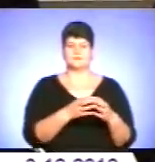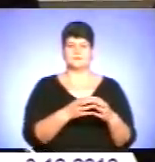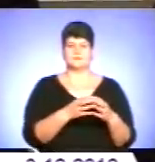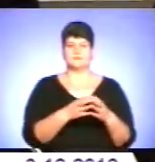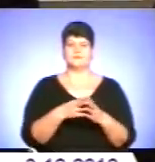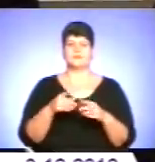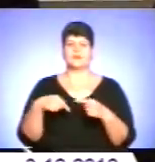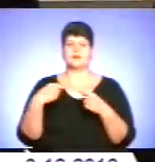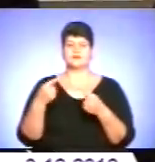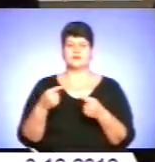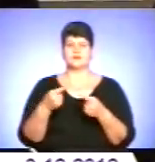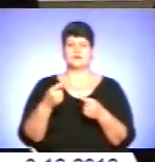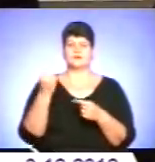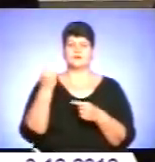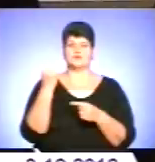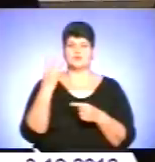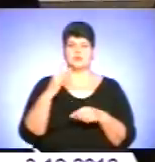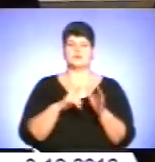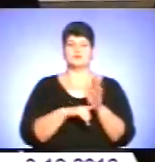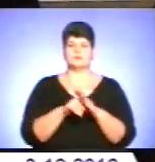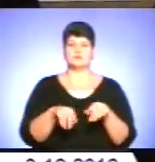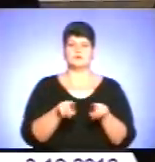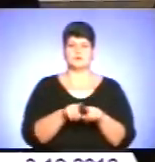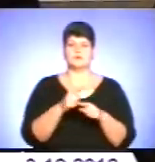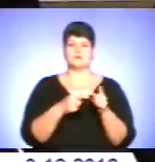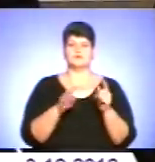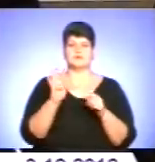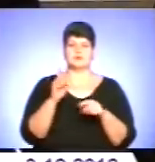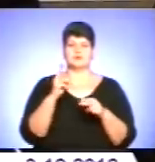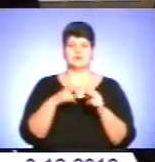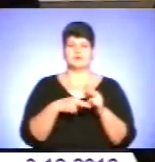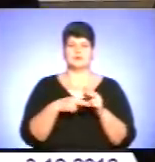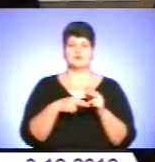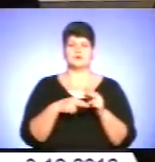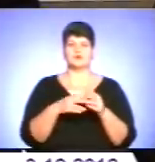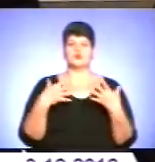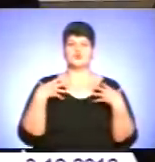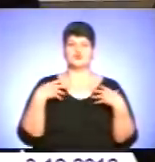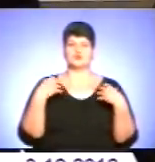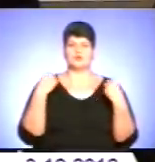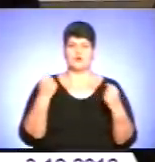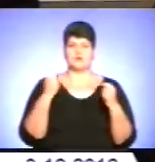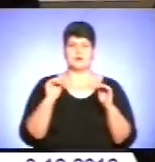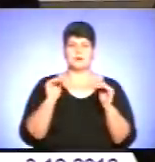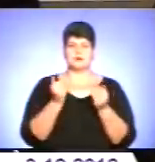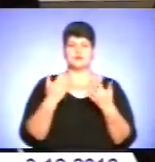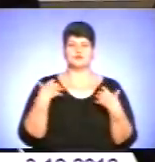Наступна секція в 14-й також розпочнеться, пів 4-й закінчиться здоров'я мешканця та здоров'я громади. Малий зал.